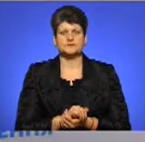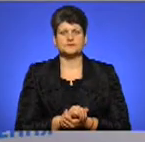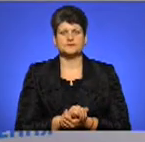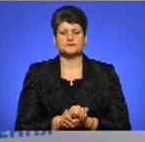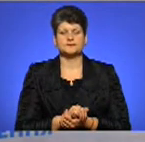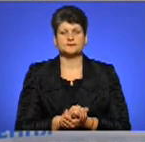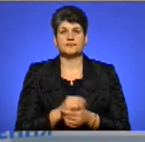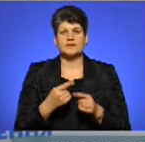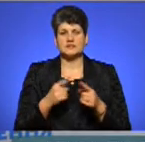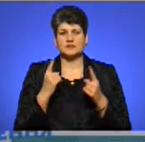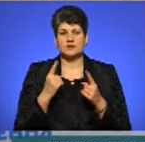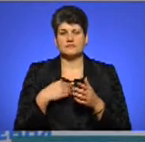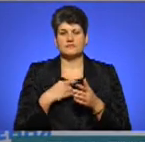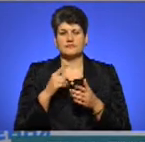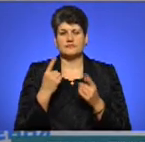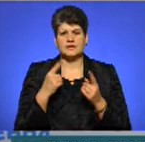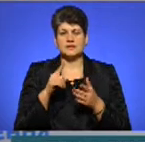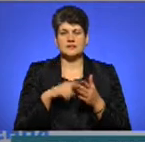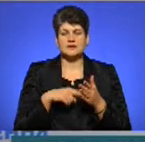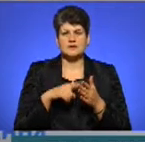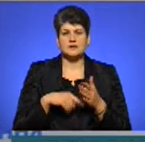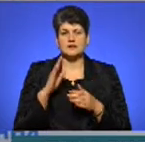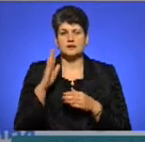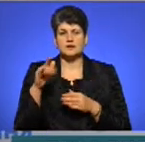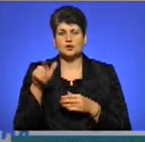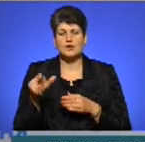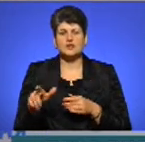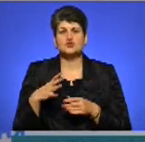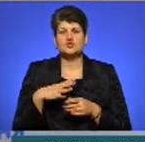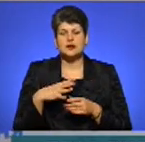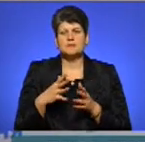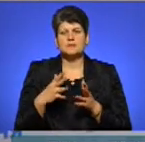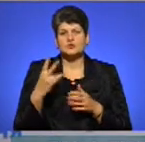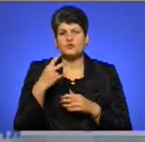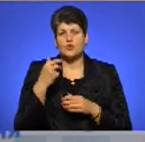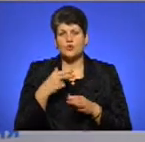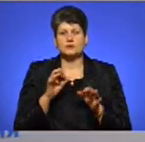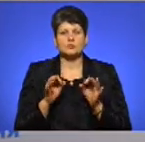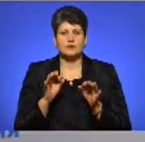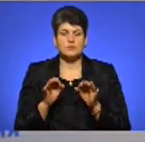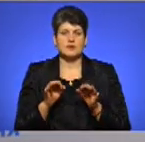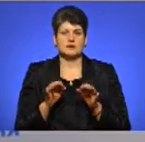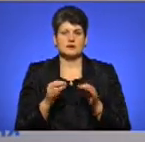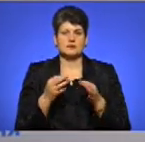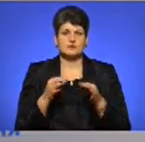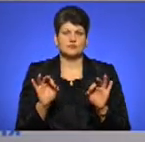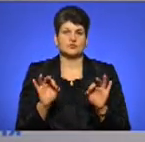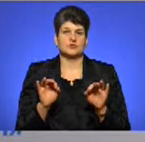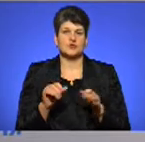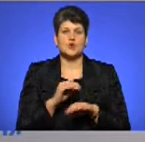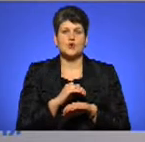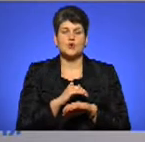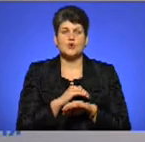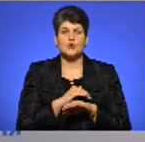Це були великі сподівання людей, які вже більше двох років чекають на адекватне і доступне розмитнення. І що